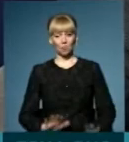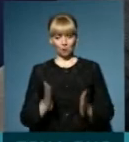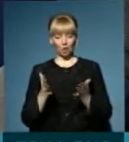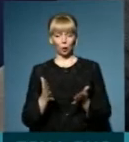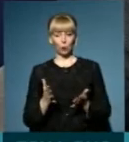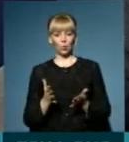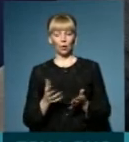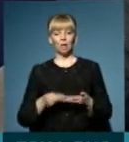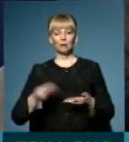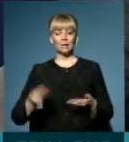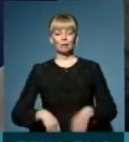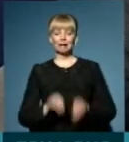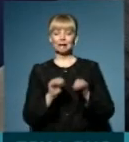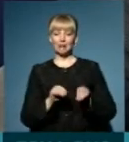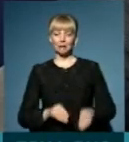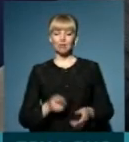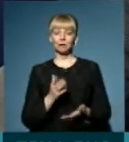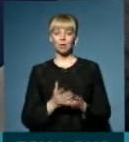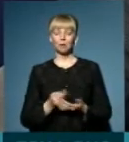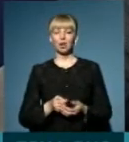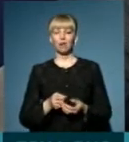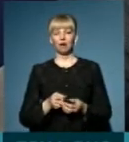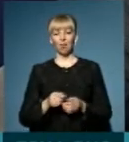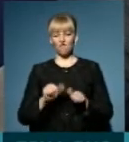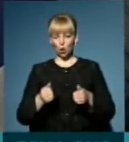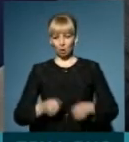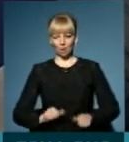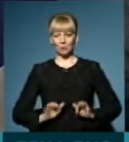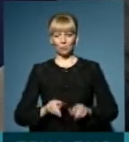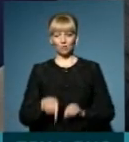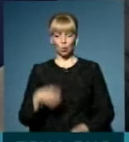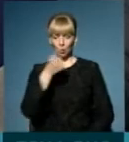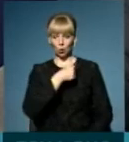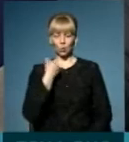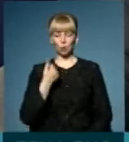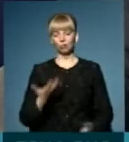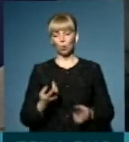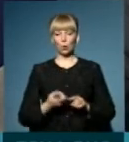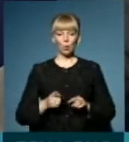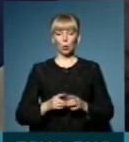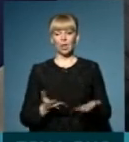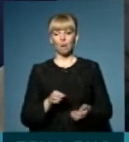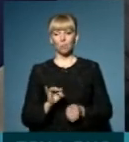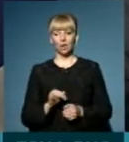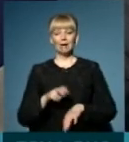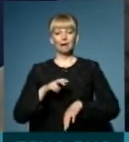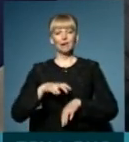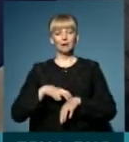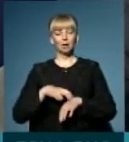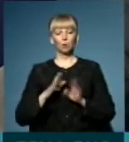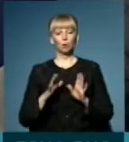підписання декларації, насправді, є достатньо формальним процесом в цьому році. Тому, якби лікар